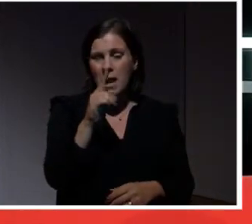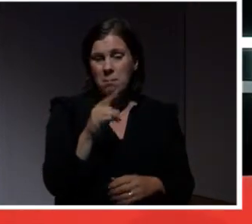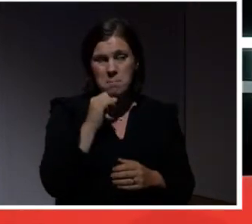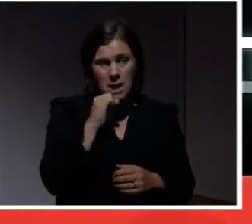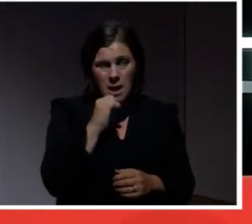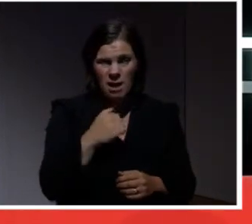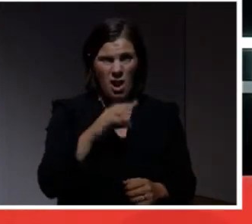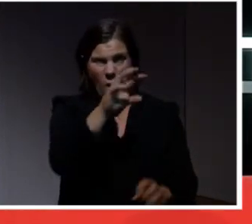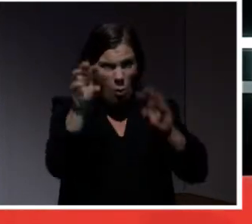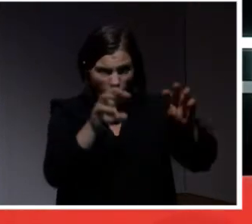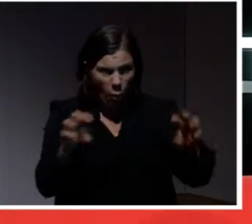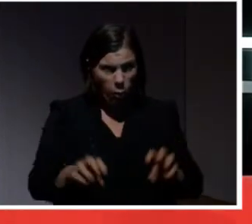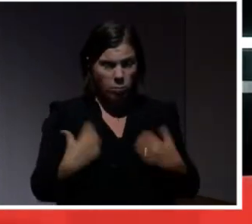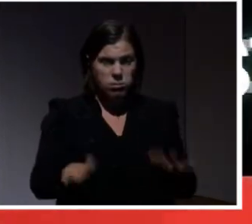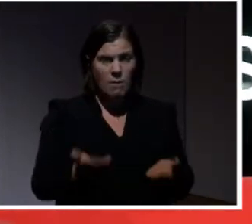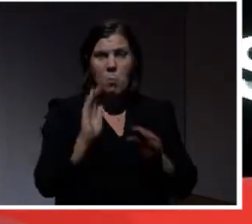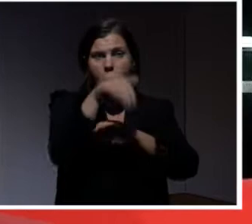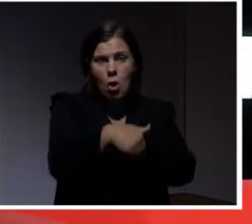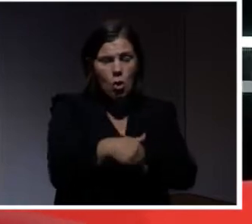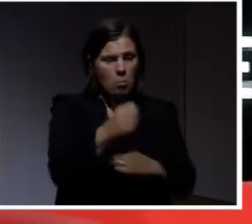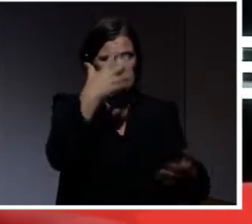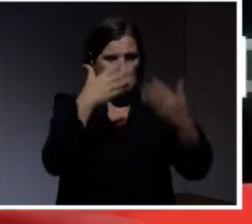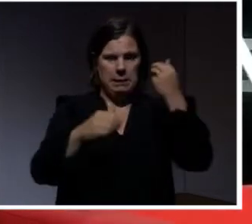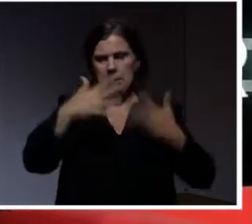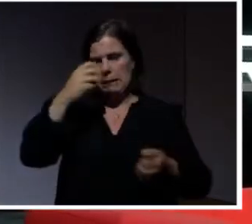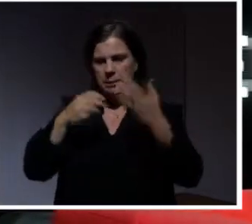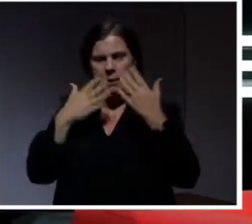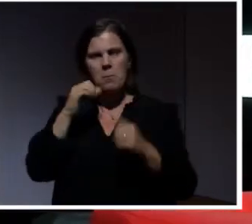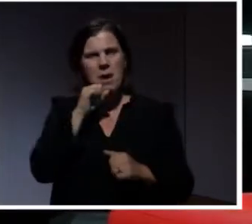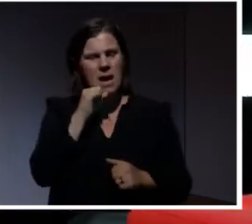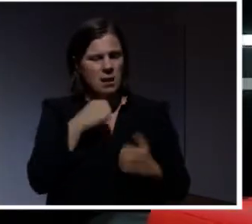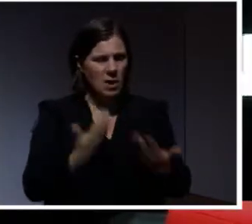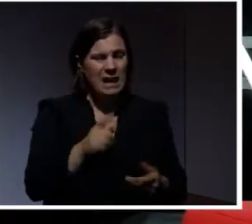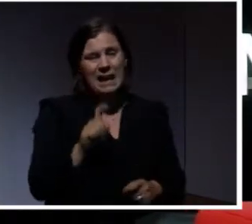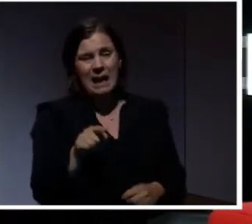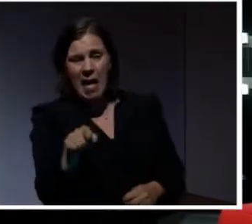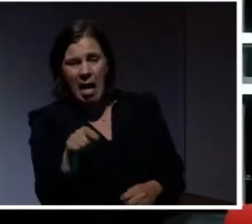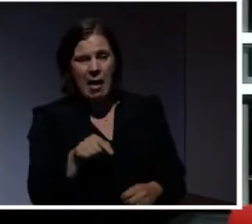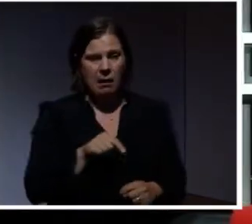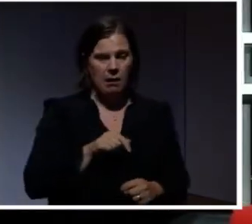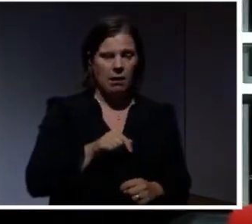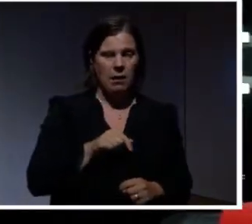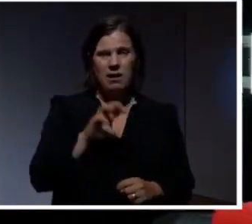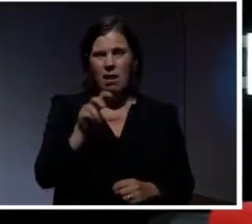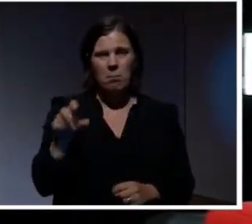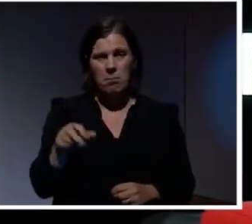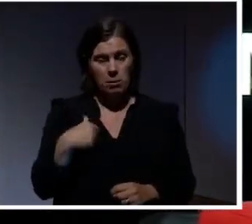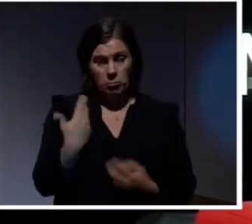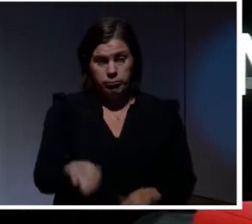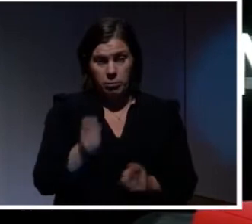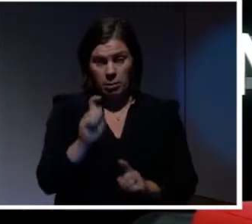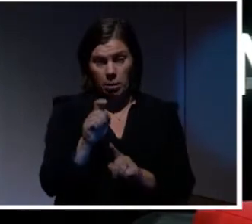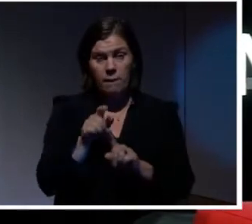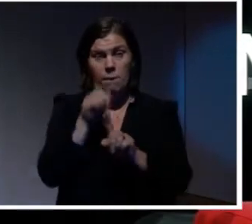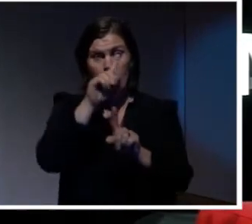Massa loggor som jag inte ser vad som ligger bakom. En massa blink och lys som jag inte vet vad du vill. Och klicka här i knappar som jag inte vet vart de egentligen